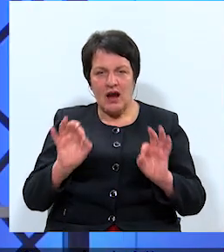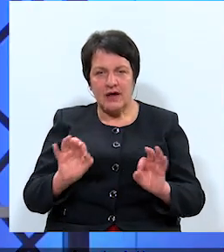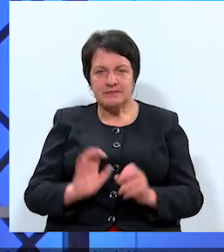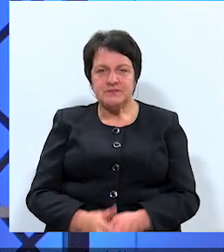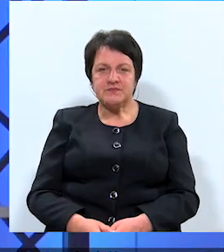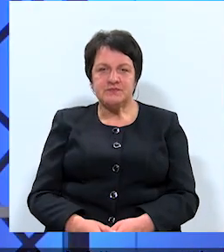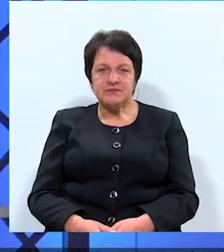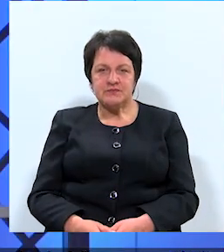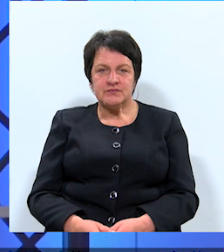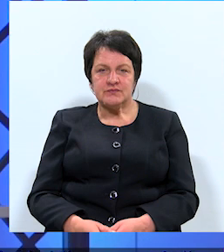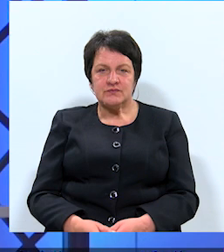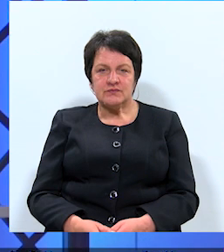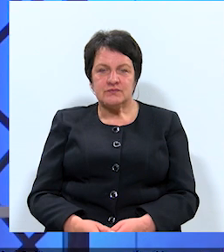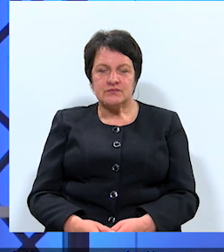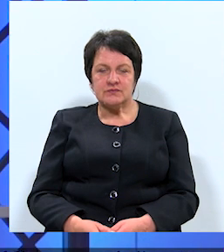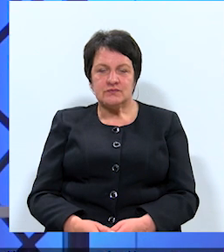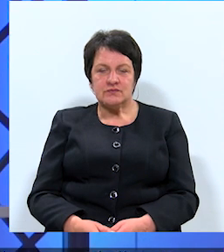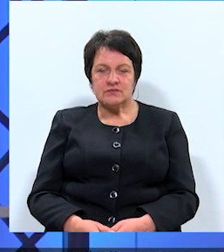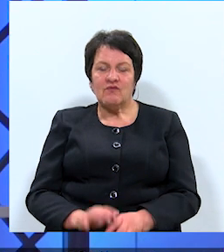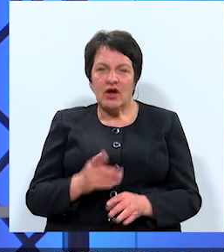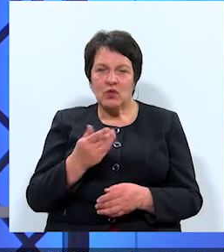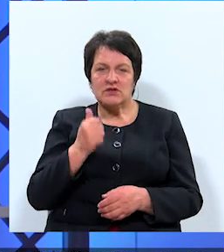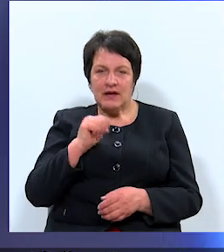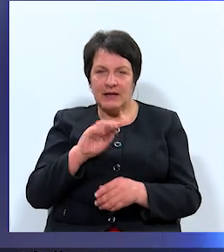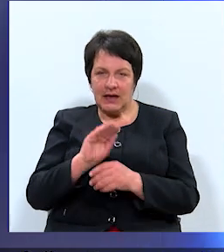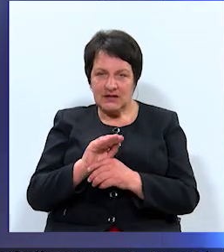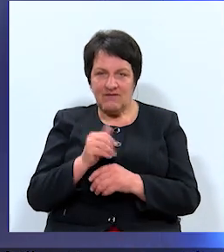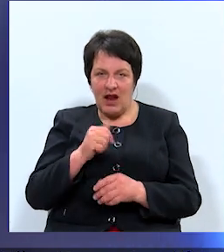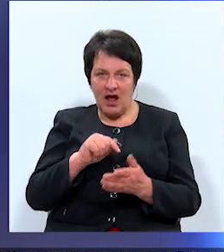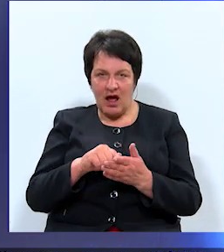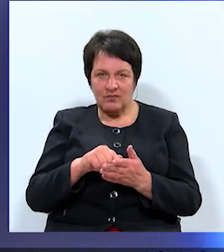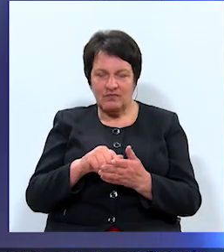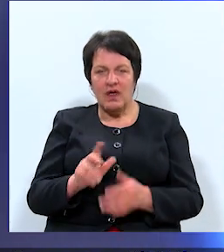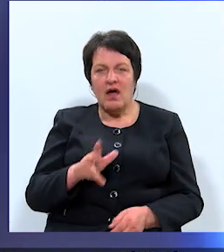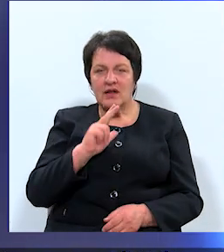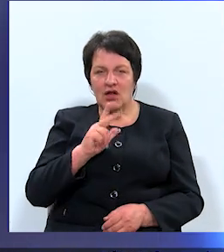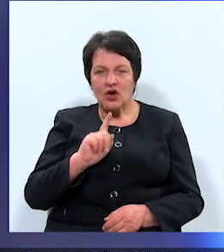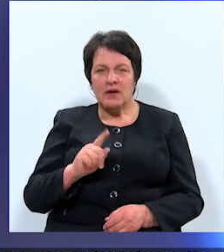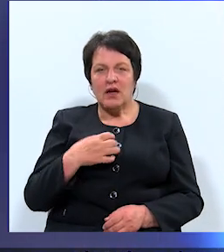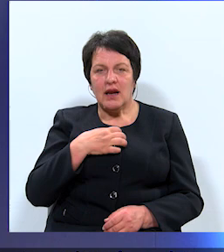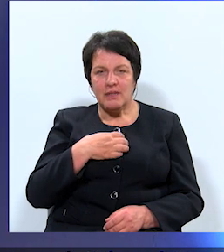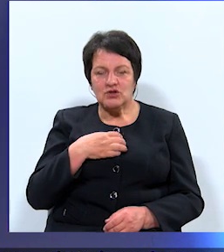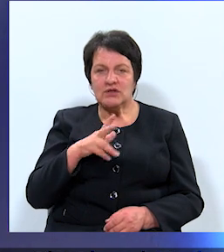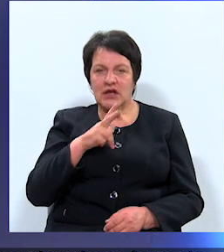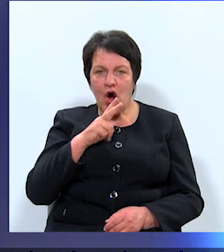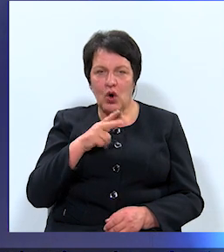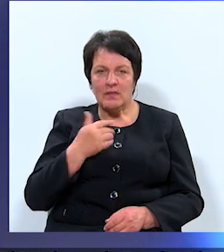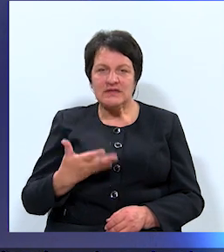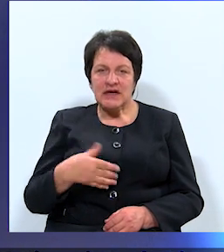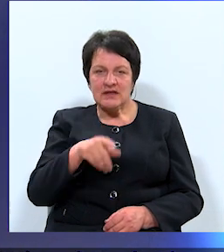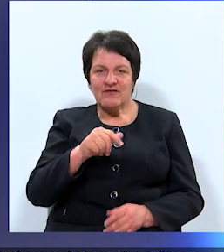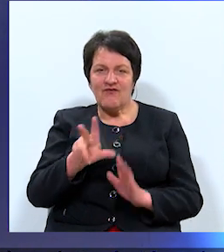Relksniņkungs, jūs vēl gribat kritisēt kādu no konkurentiem? Daugavpilī ir nepieciešams Daugavpils iedzīvotāju